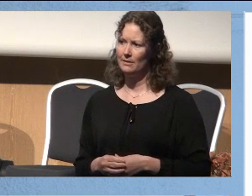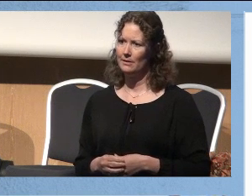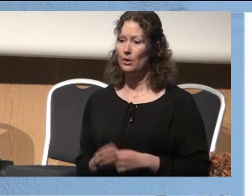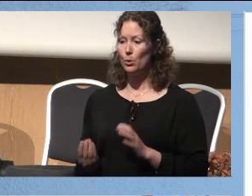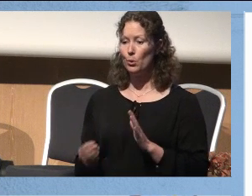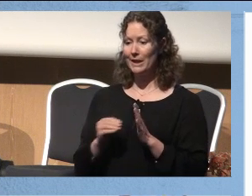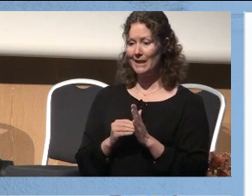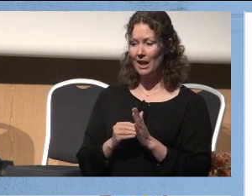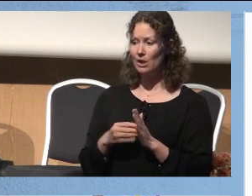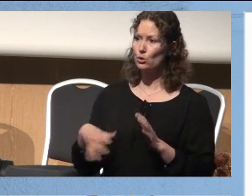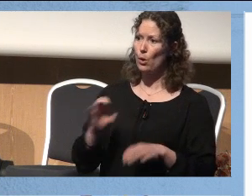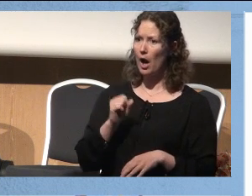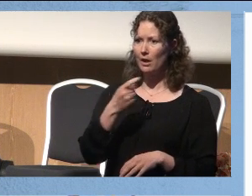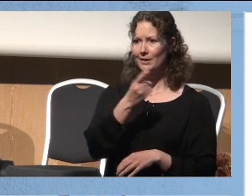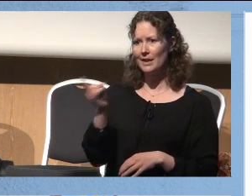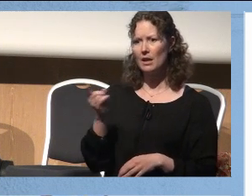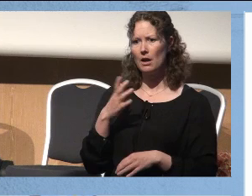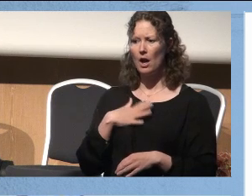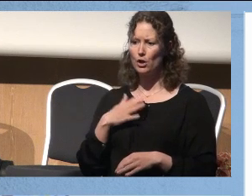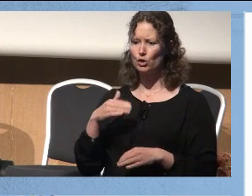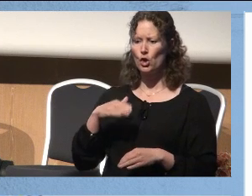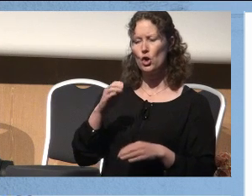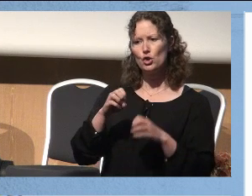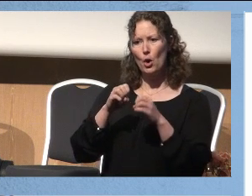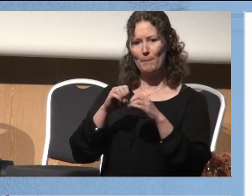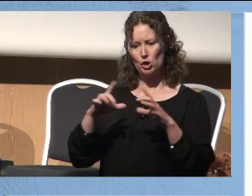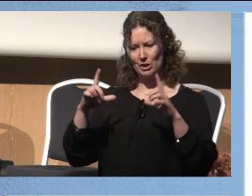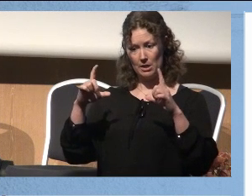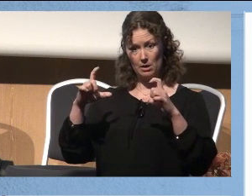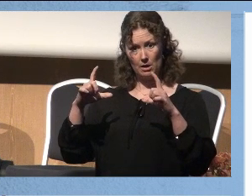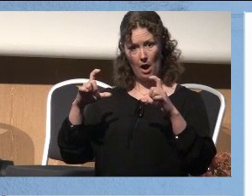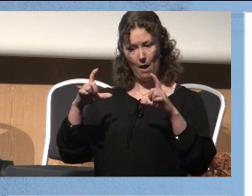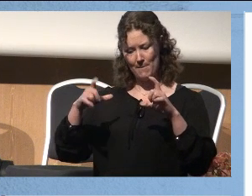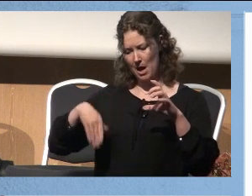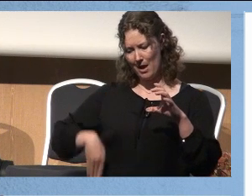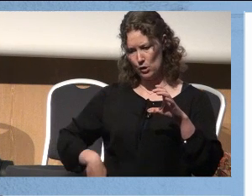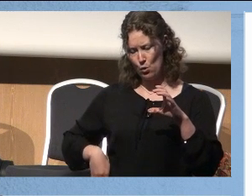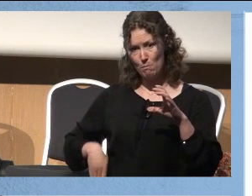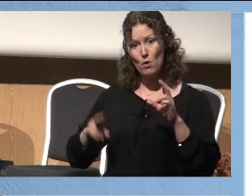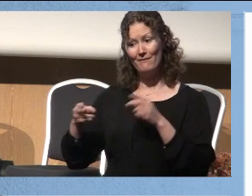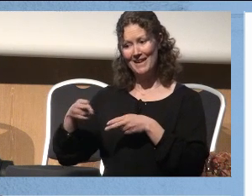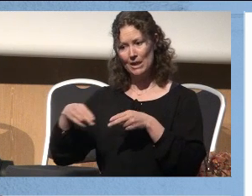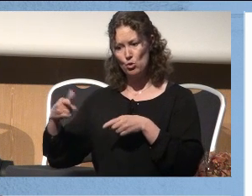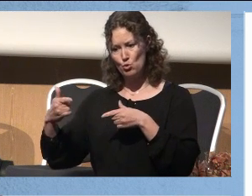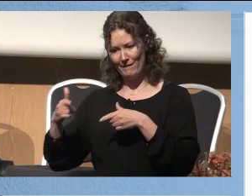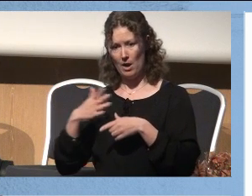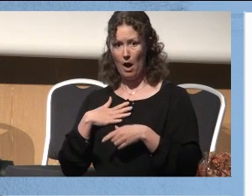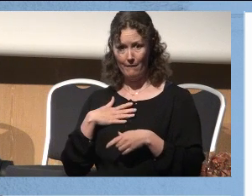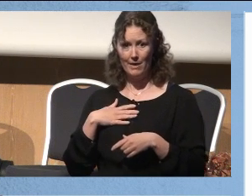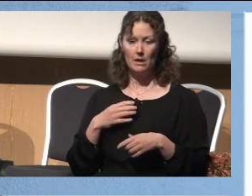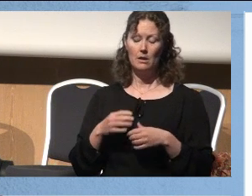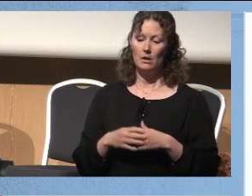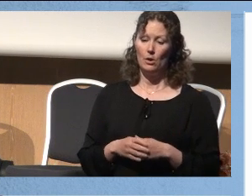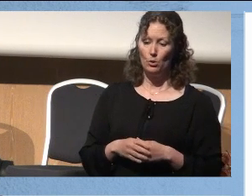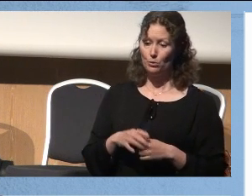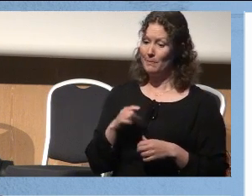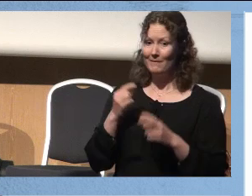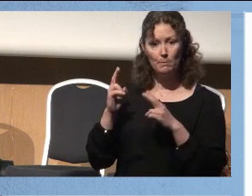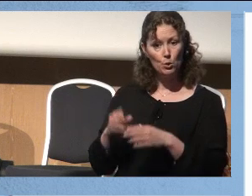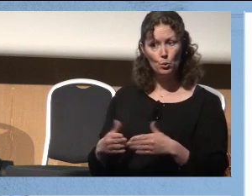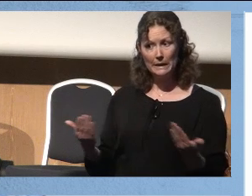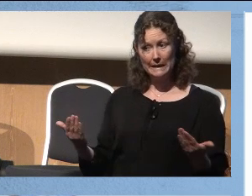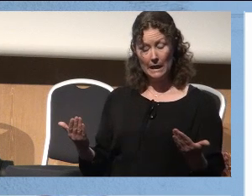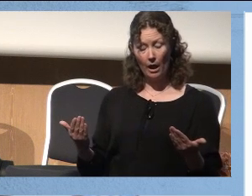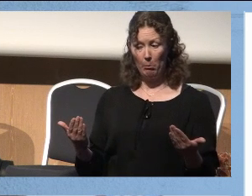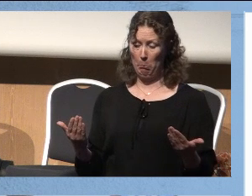I tillegg så har alle dere nå et høyeoppløselighetskamera i lomma og videokonferanse, og vi har helsene. Vi bruker det ikke. Det